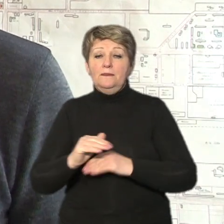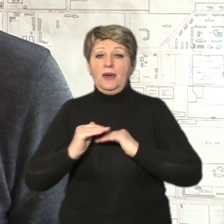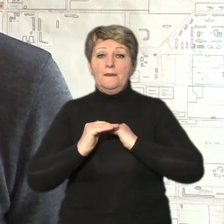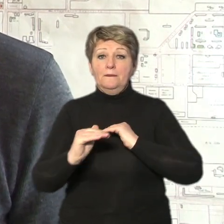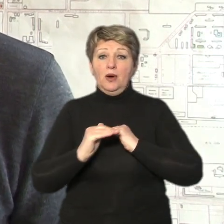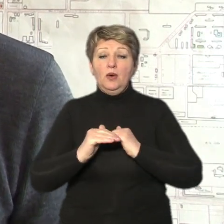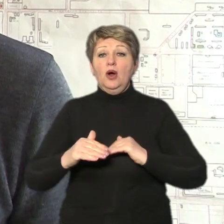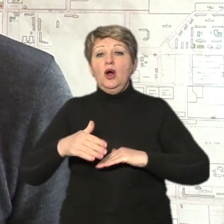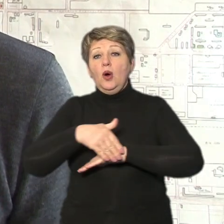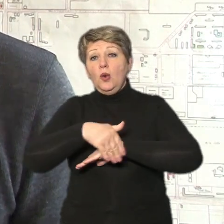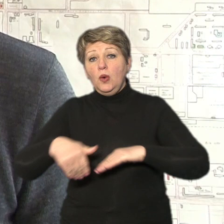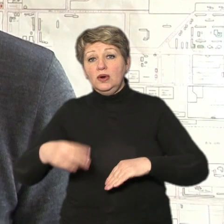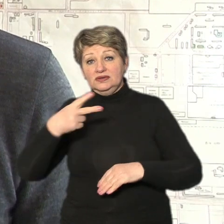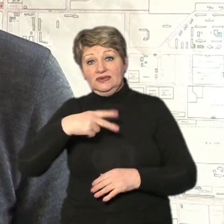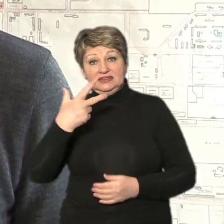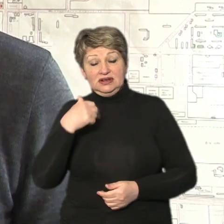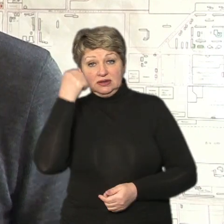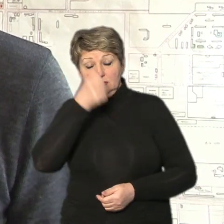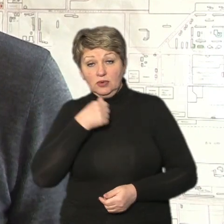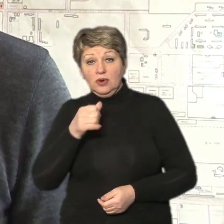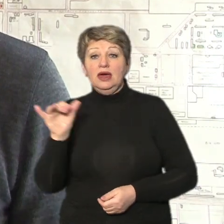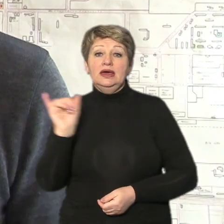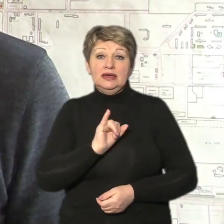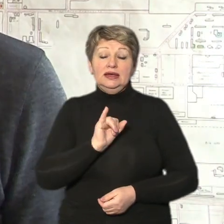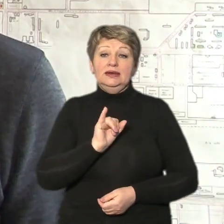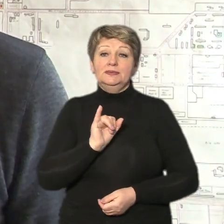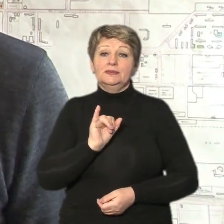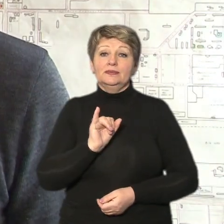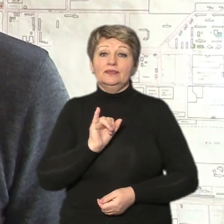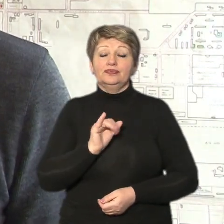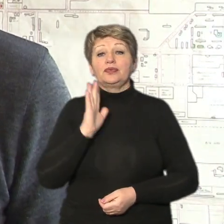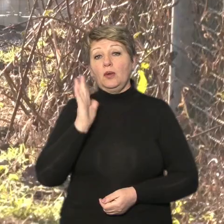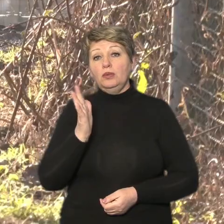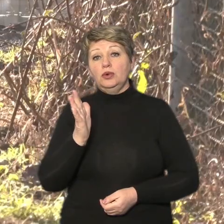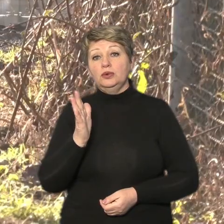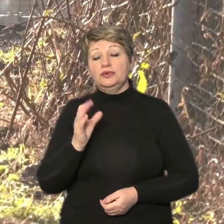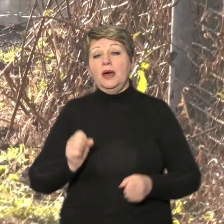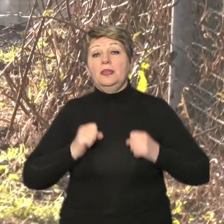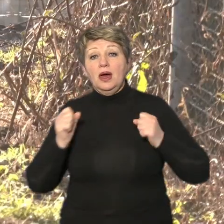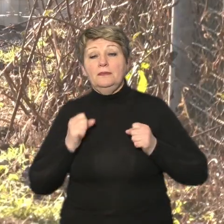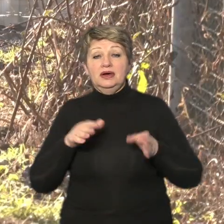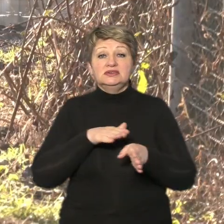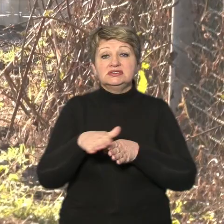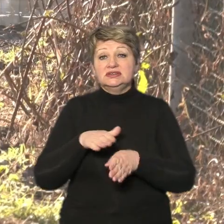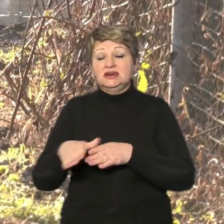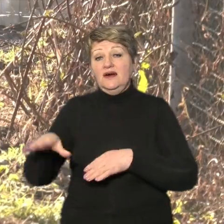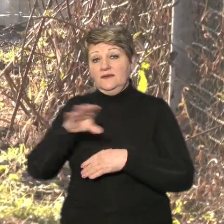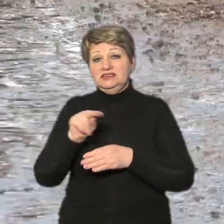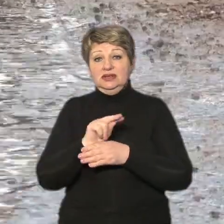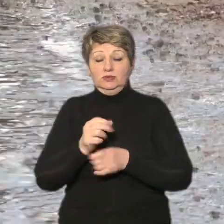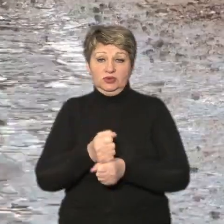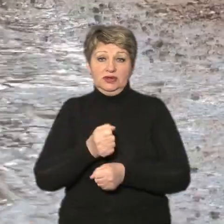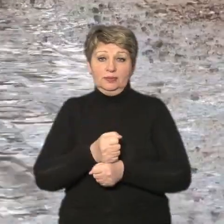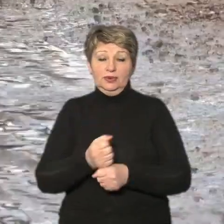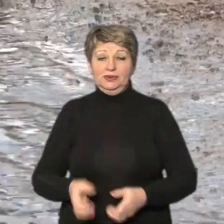вулиць провулків 23-му році і безумовно будемо намагатися здійснити всі ці ремонтні роботи